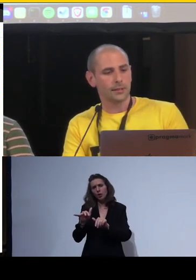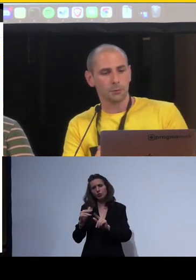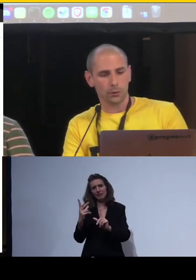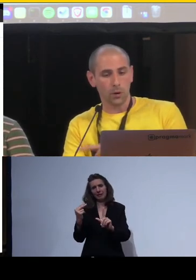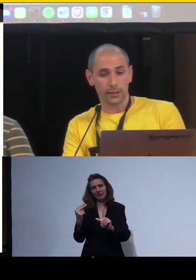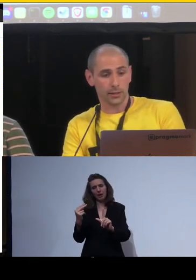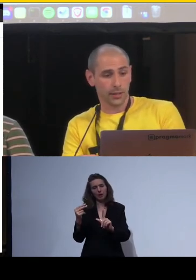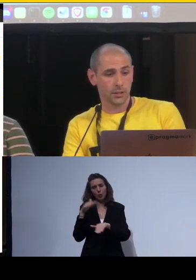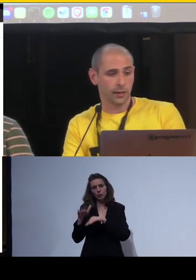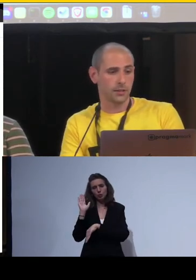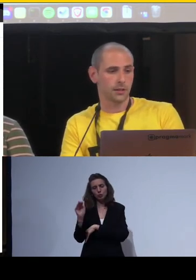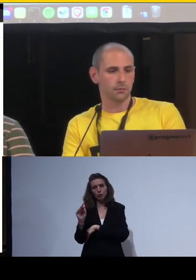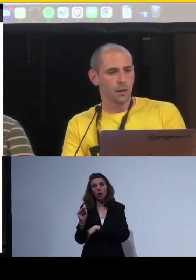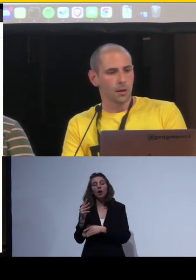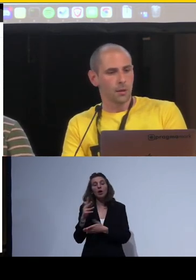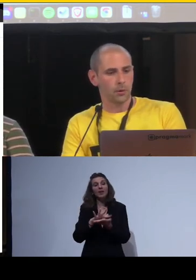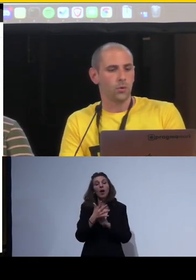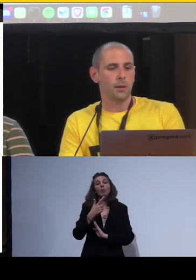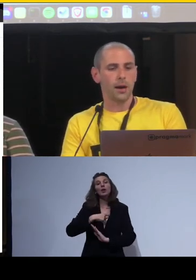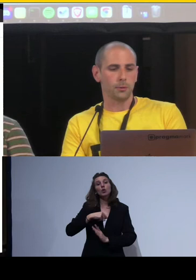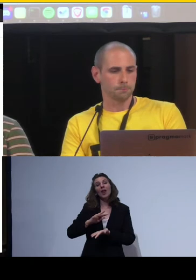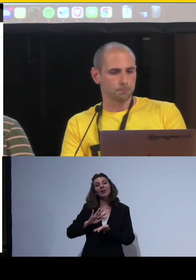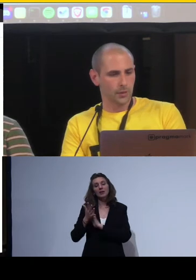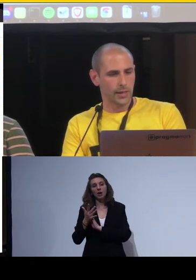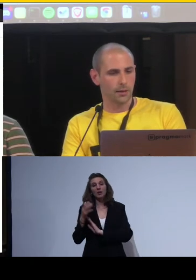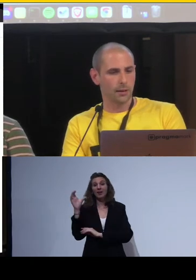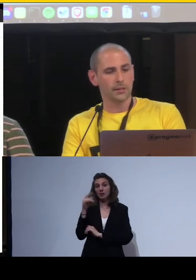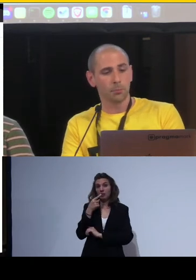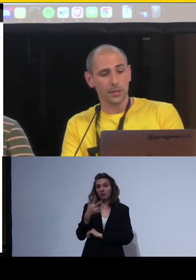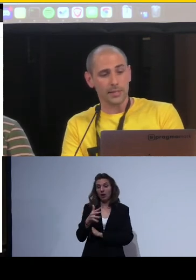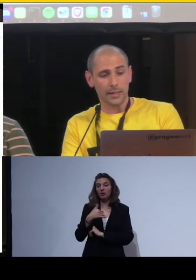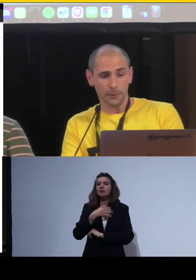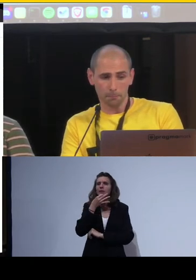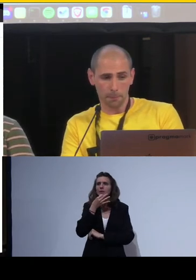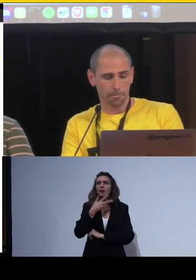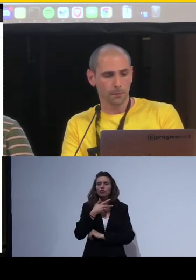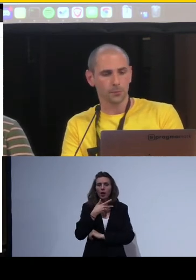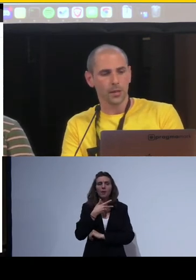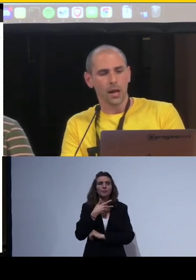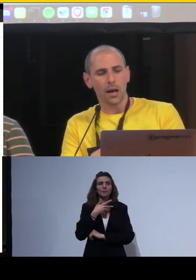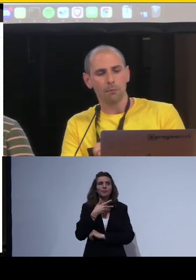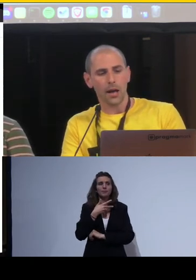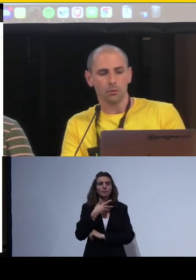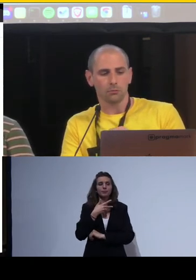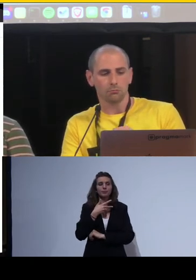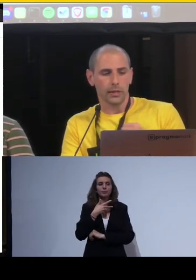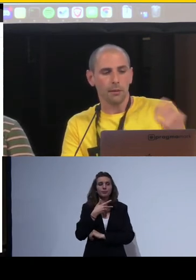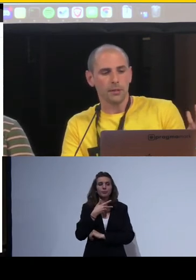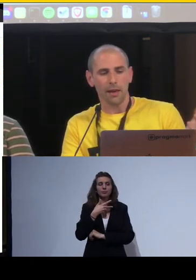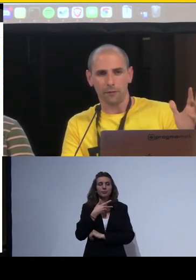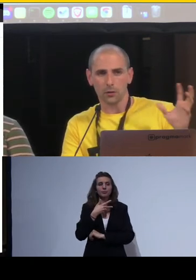analizzati rispetto alle WCAG che diceva Cristian. Per cui abbiamo che nei media temporizzati, abbiamo